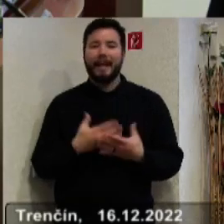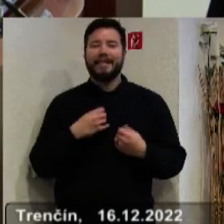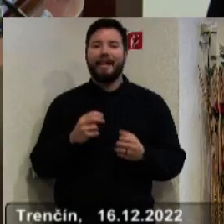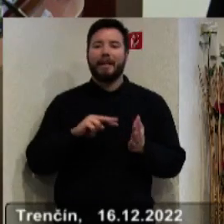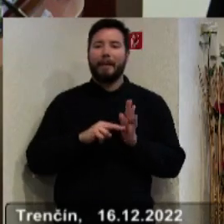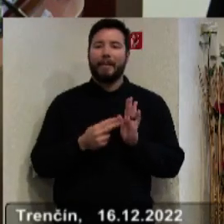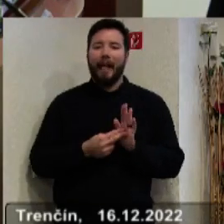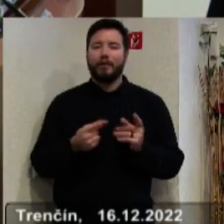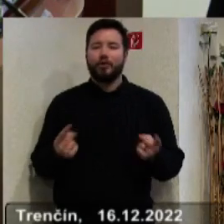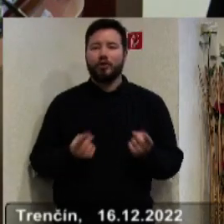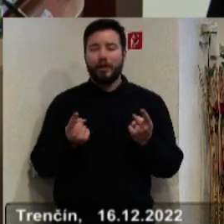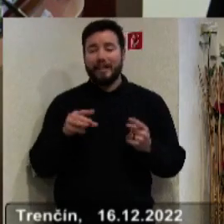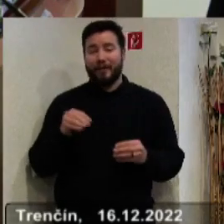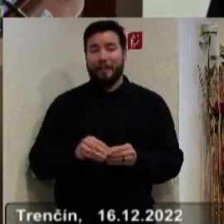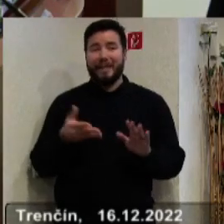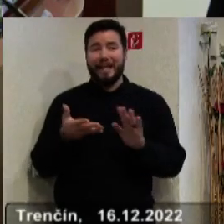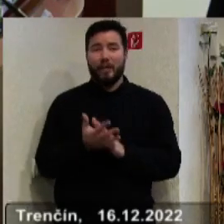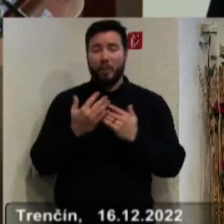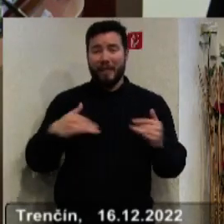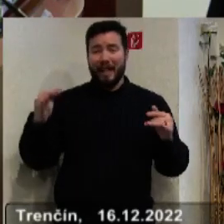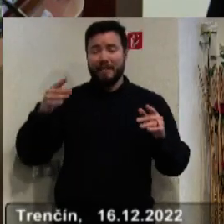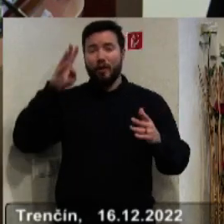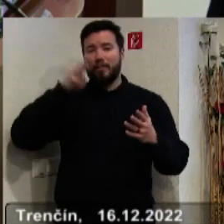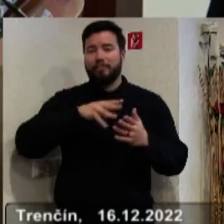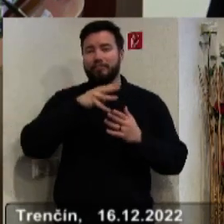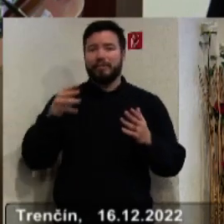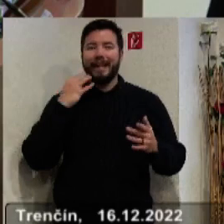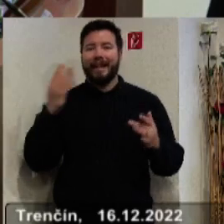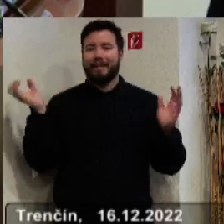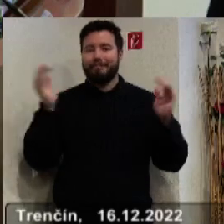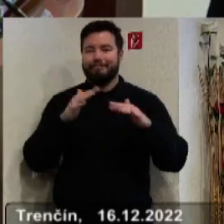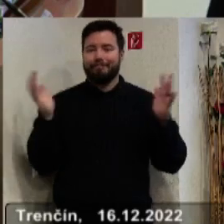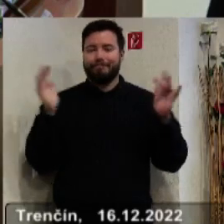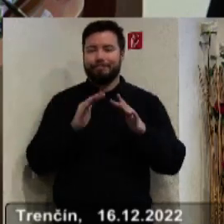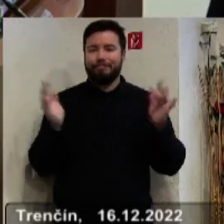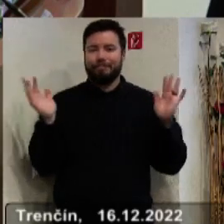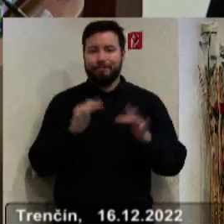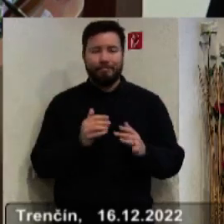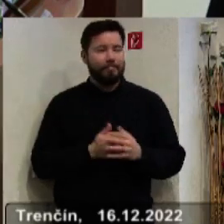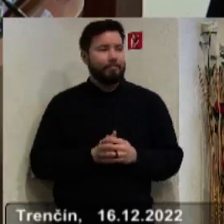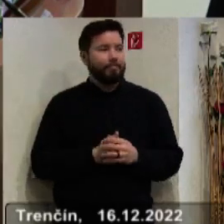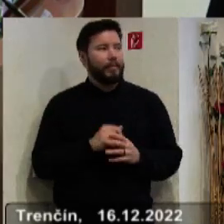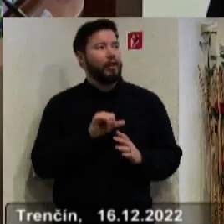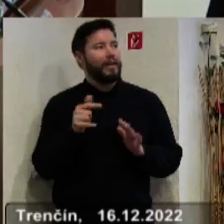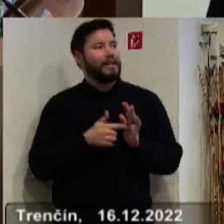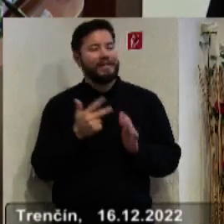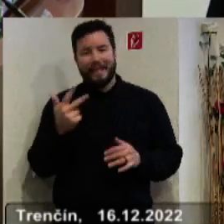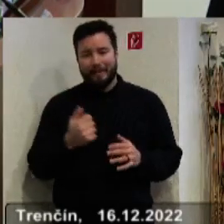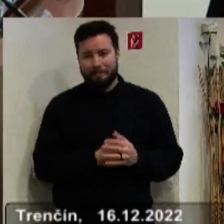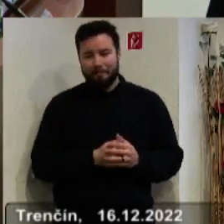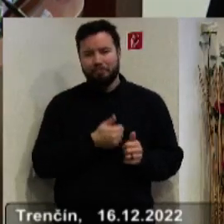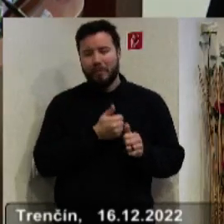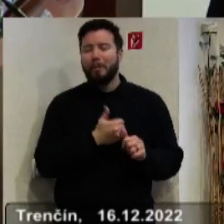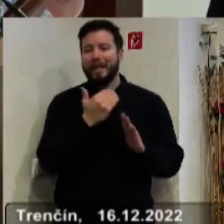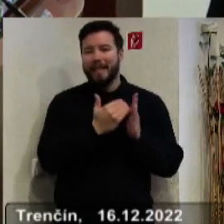činnosti zasadnutí zastupiteľstva Hrenčianského samosprávnejho kraja na prvý pohľok 2023. Viete, že podľa zákona